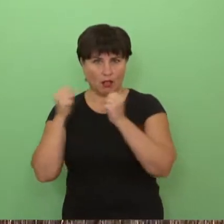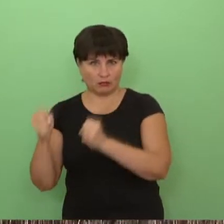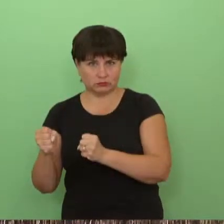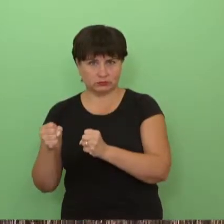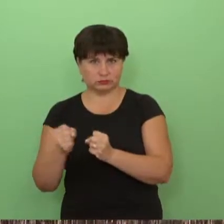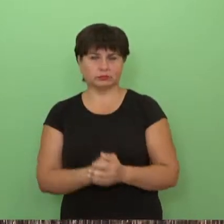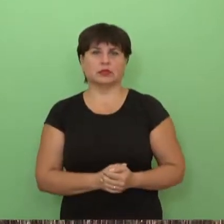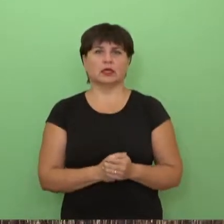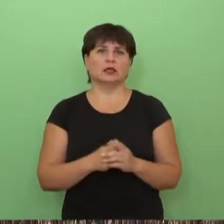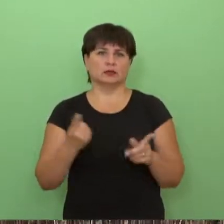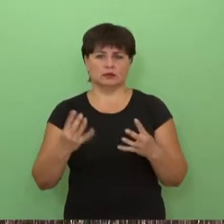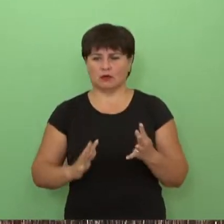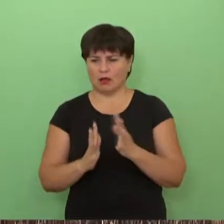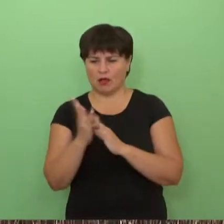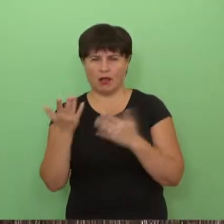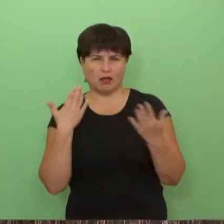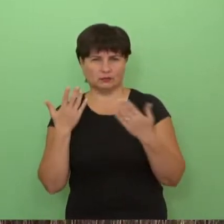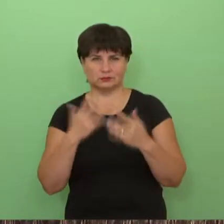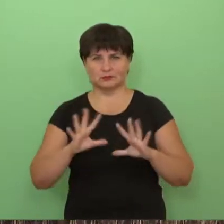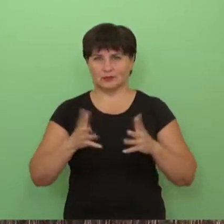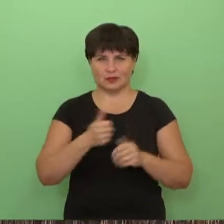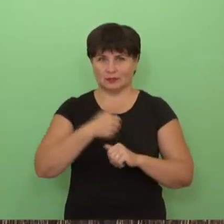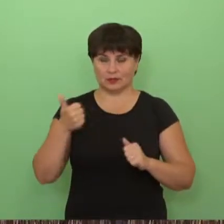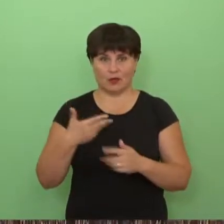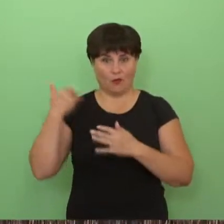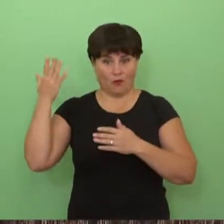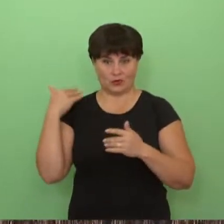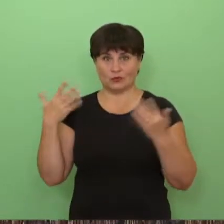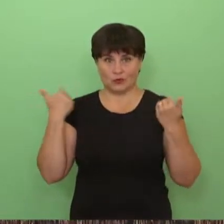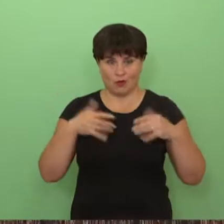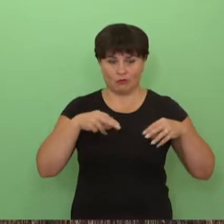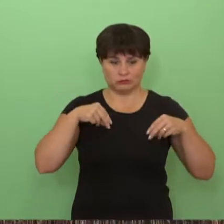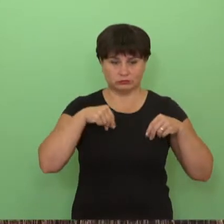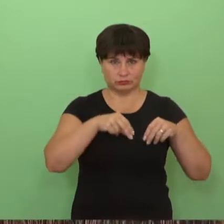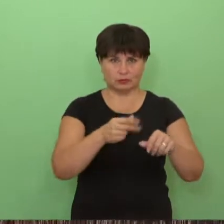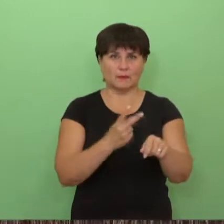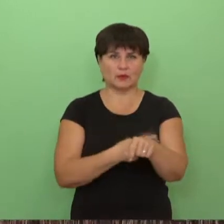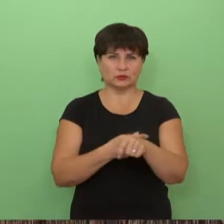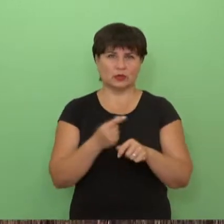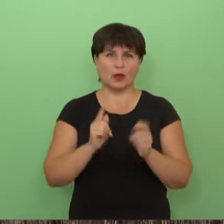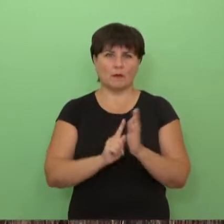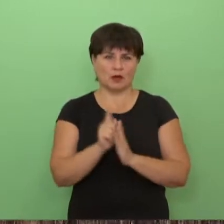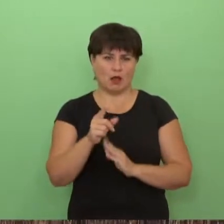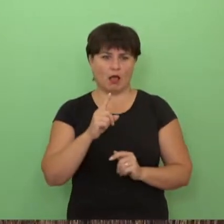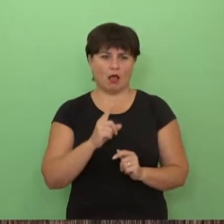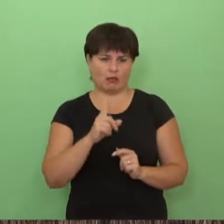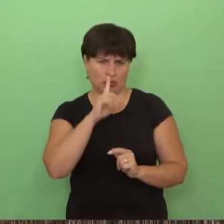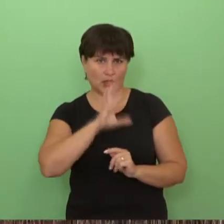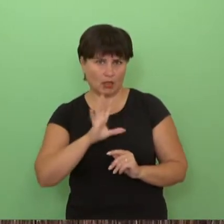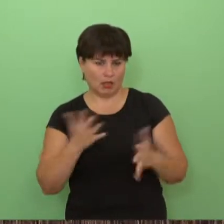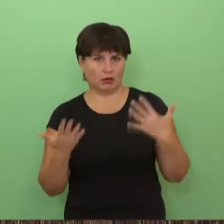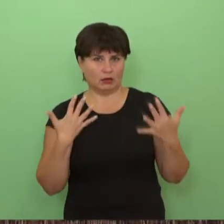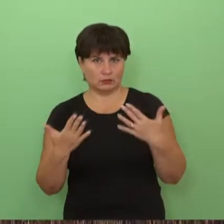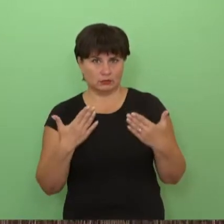nelabai gerai, nao žiemkenčiai, kitos jau anksčiau pasėtos kultūros, ta birželio pradžioje tikrai atrodi labai neblogai. Ir